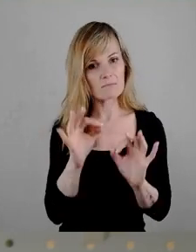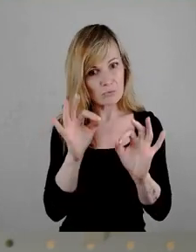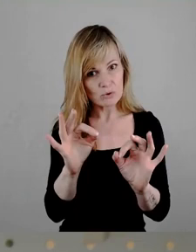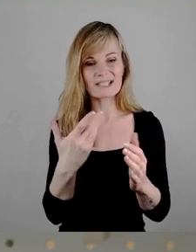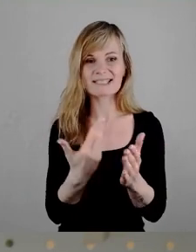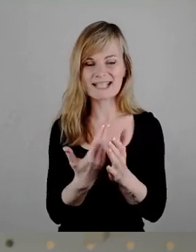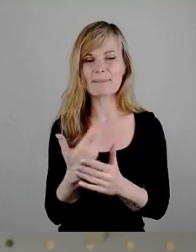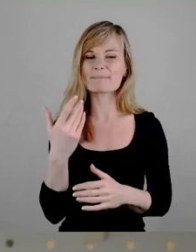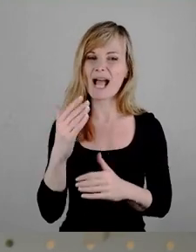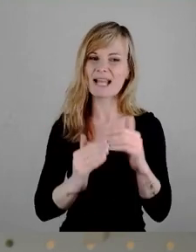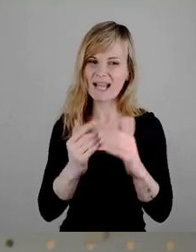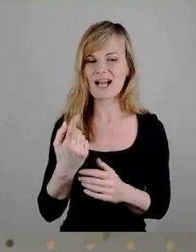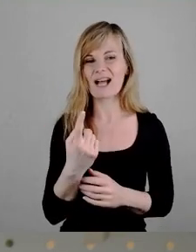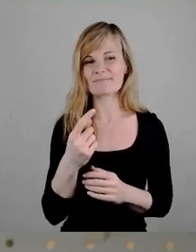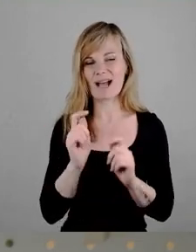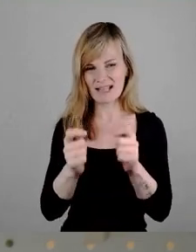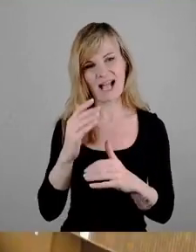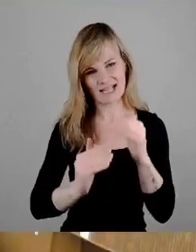enthalten. Dankeschön.